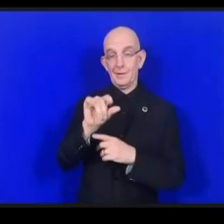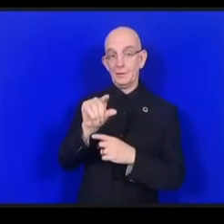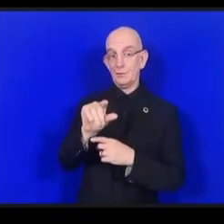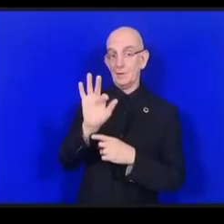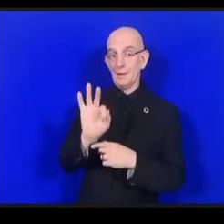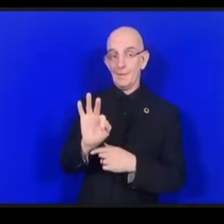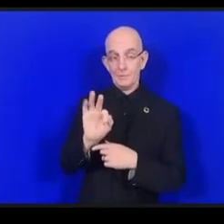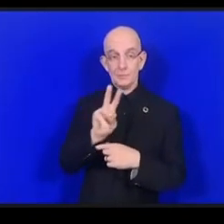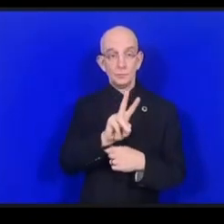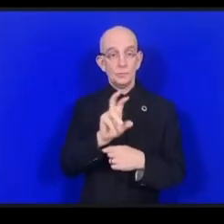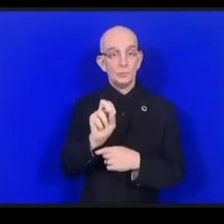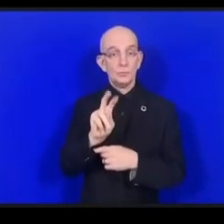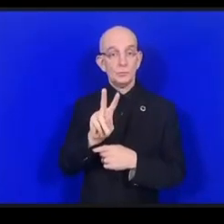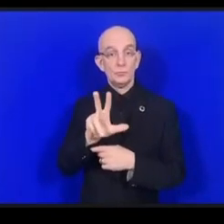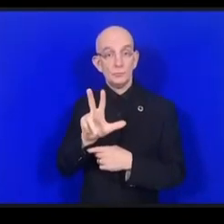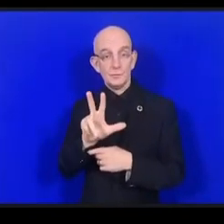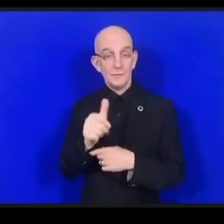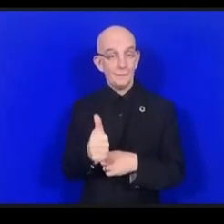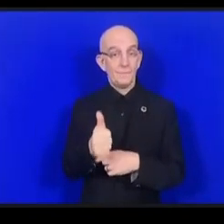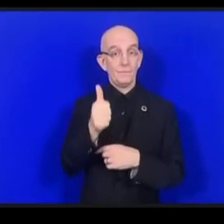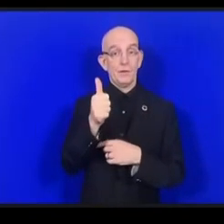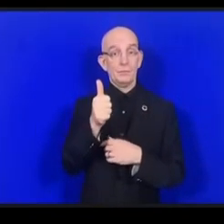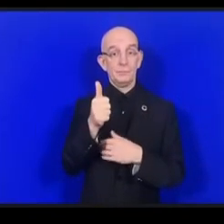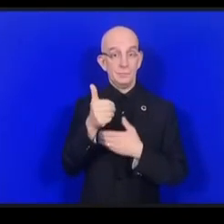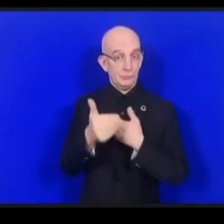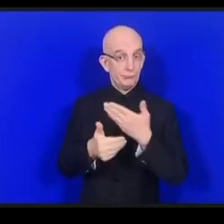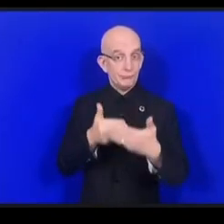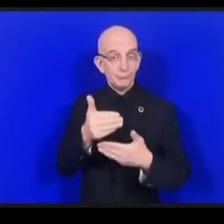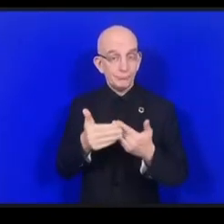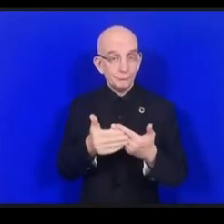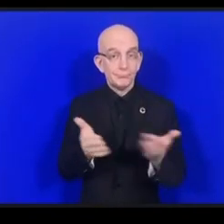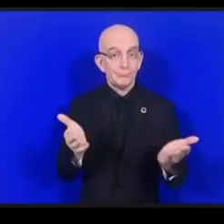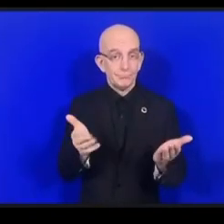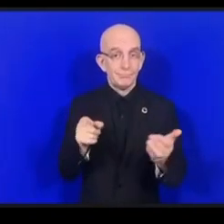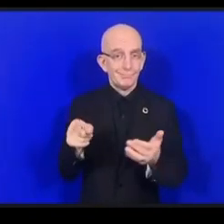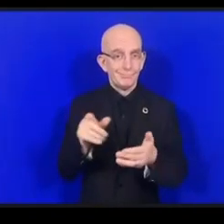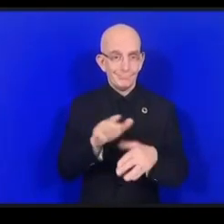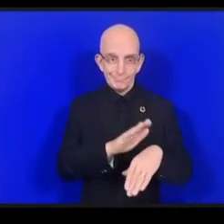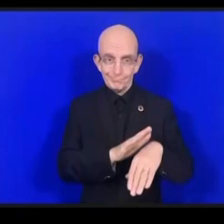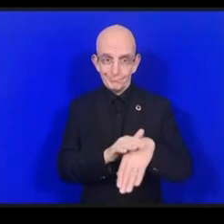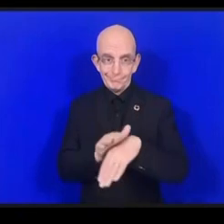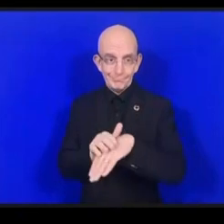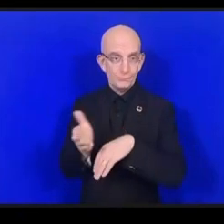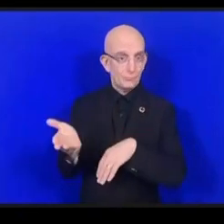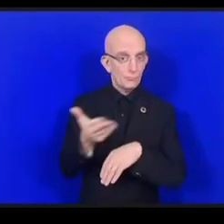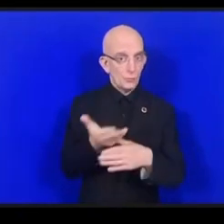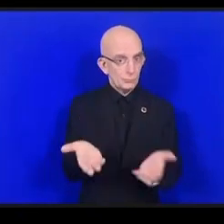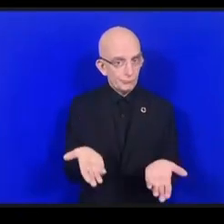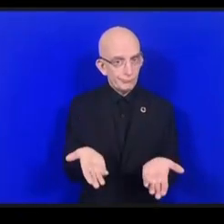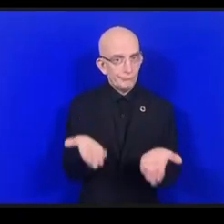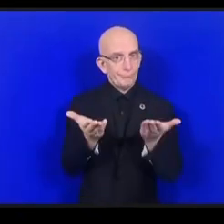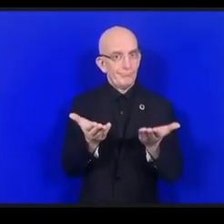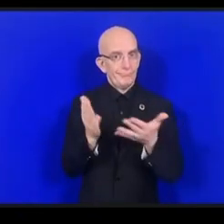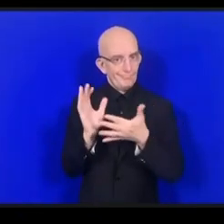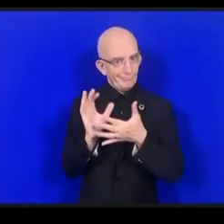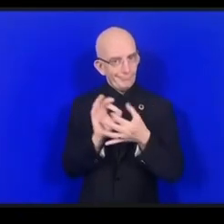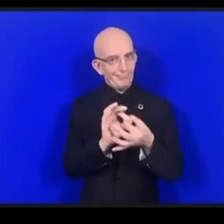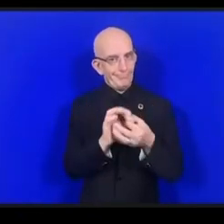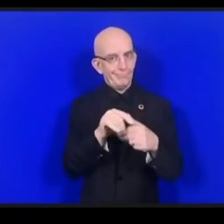لهدف التنمية المستدامة وأن نحسن البناء التحتية وأن